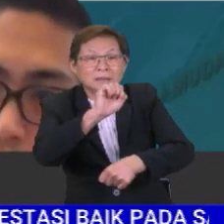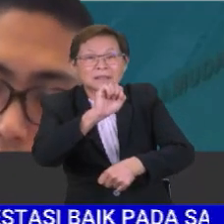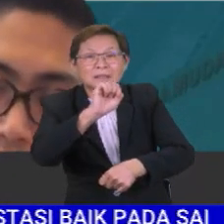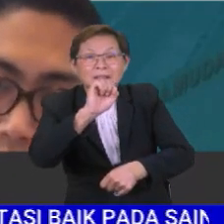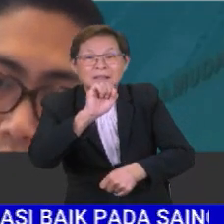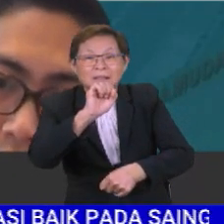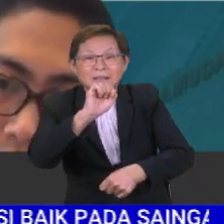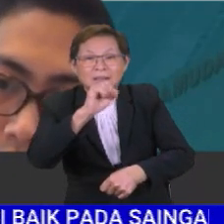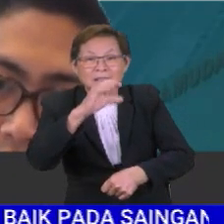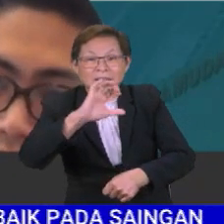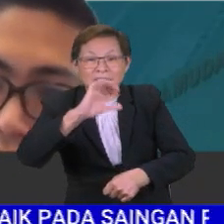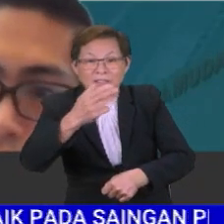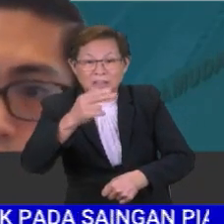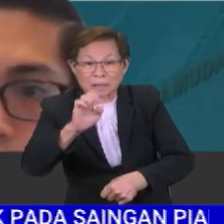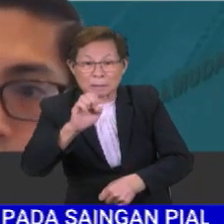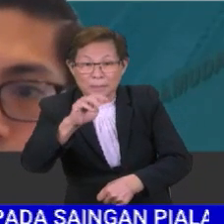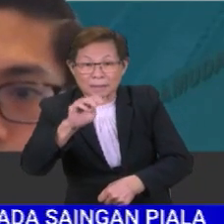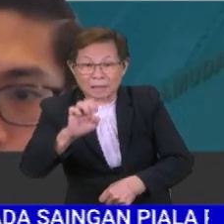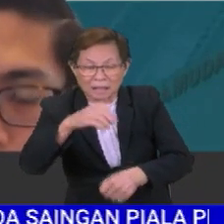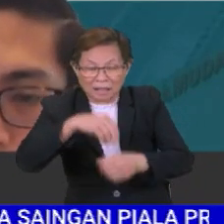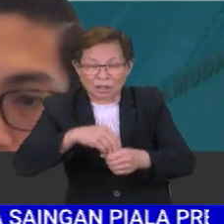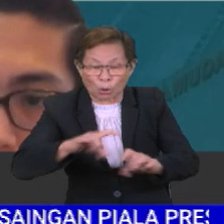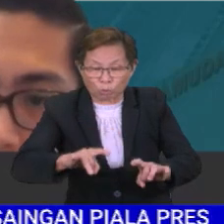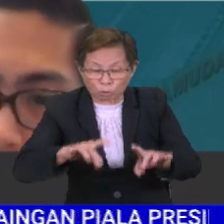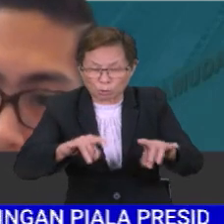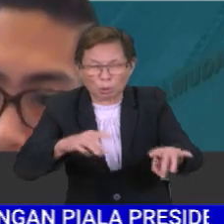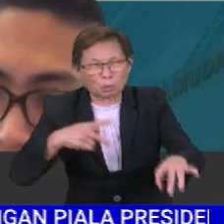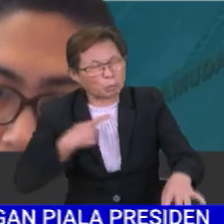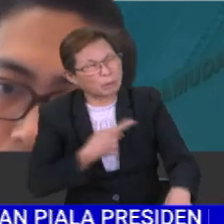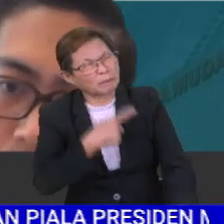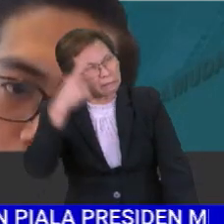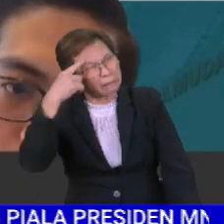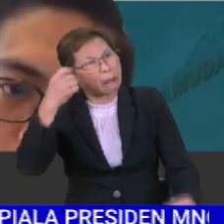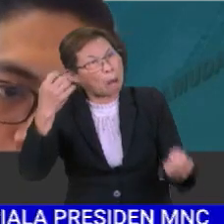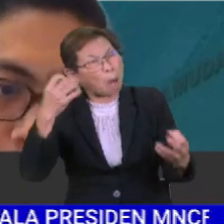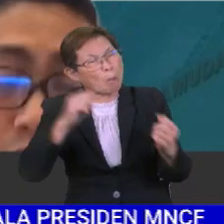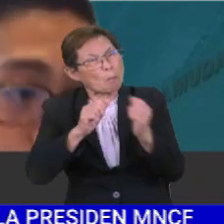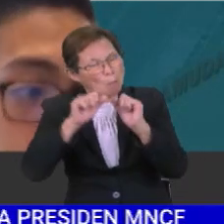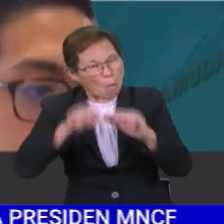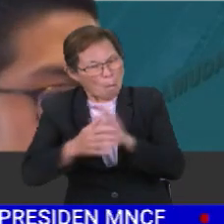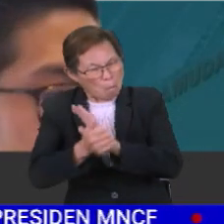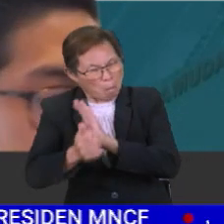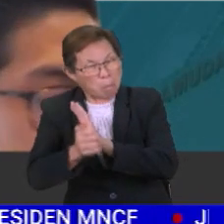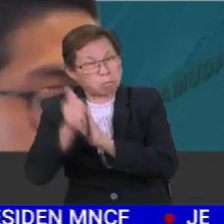di mana ada banyak potensi.